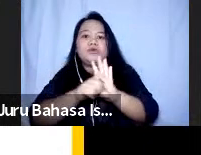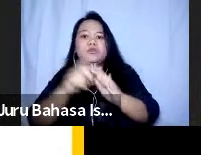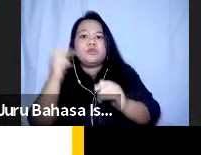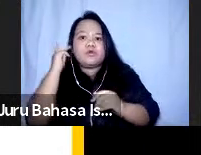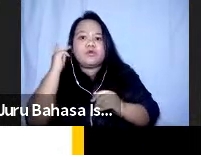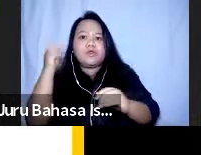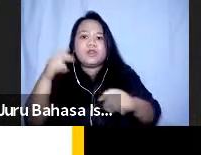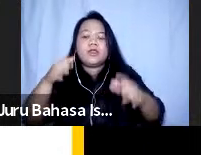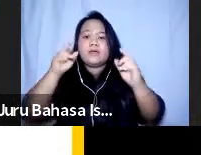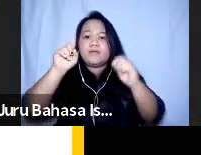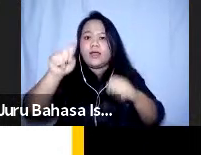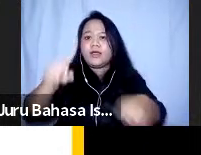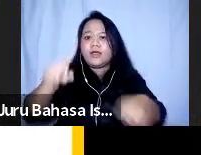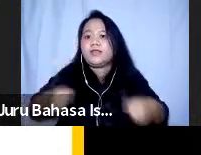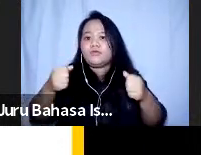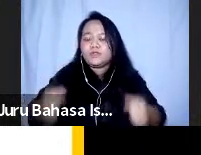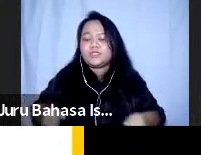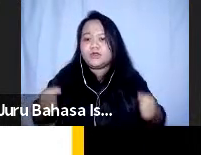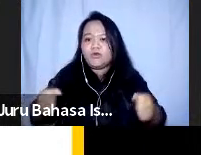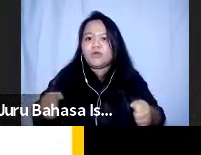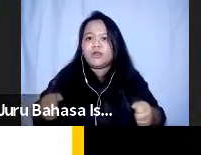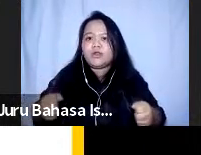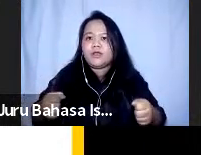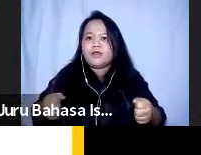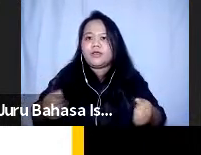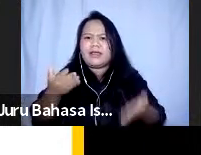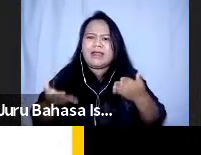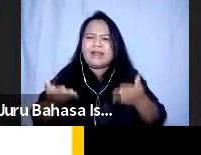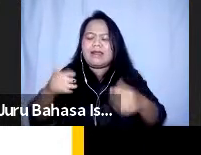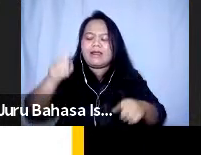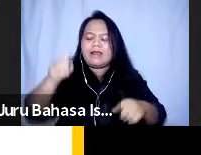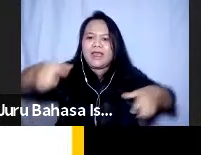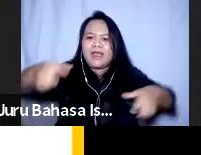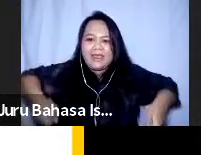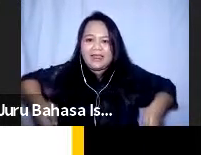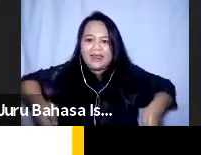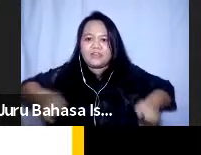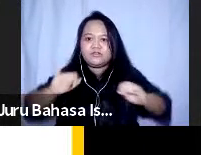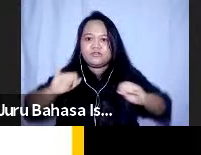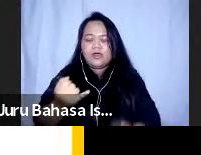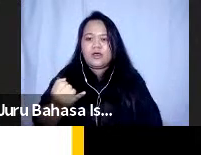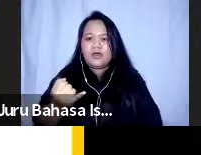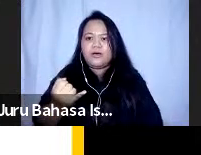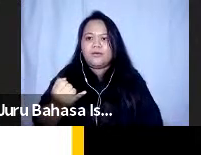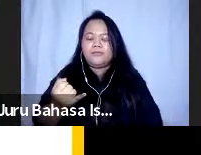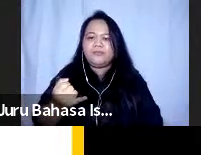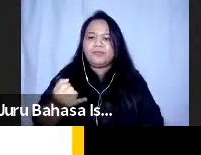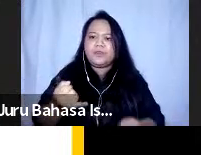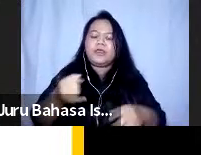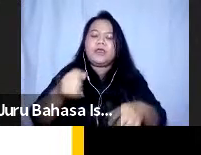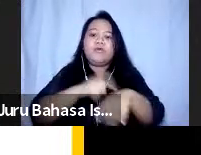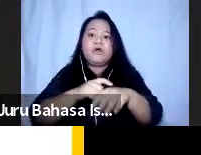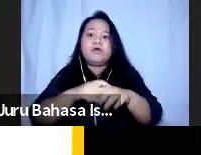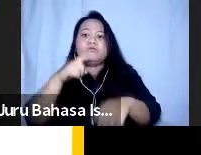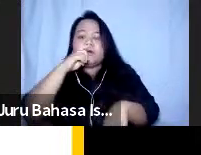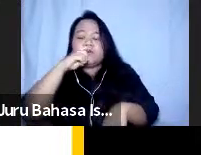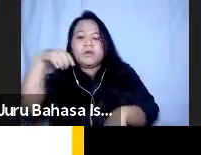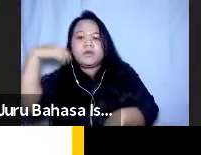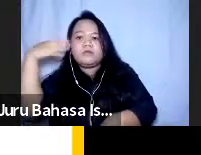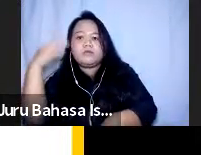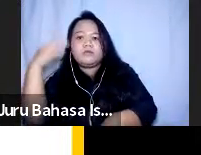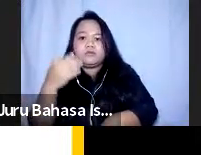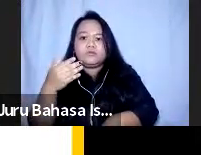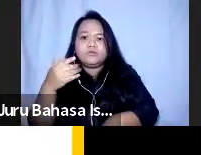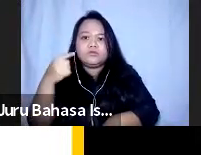kursi roda tapi saya juga kadang pengguna tongkat begitu nah ketika Bapak Ibu misalnya di